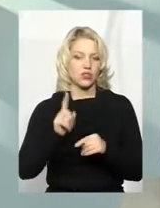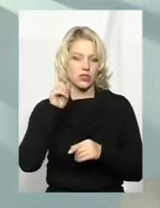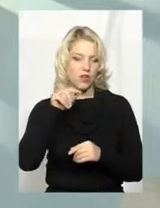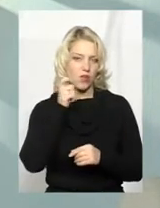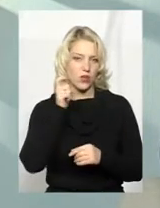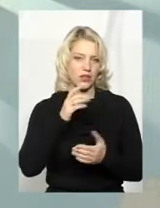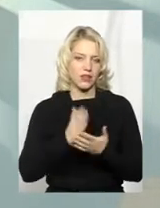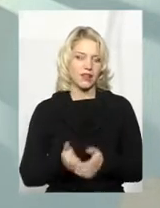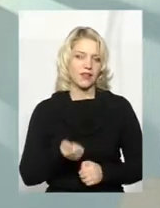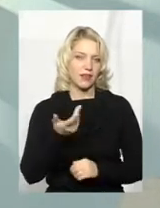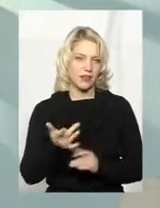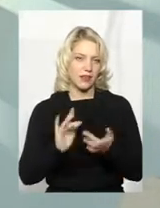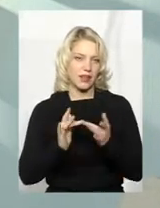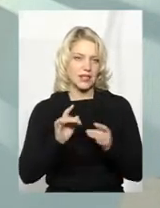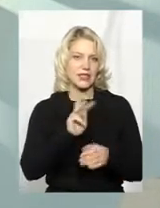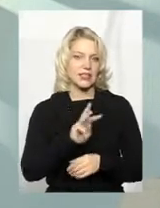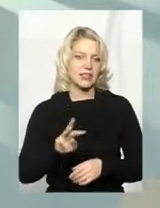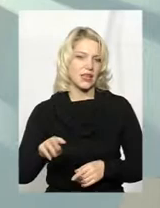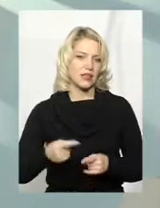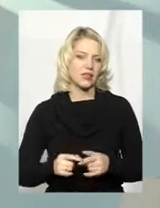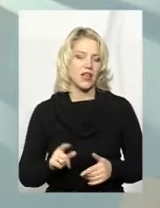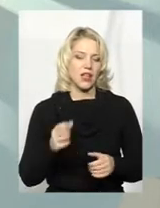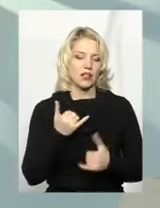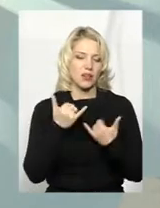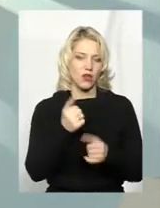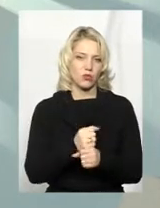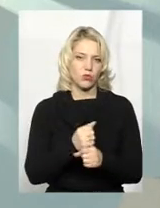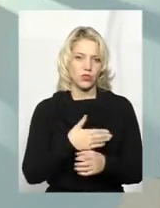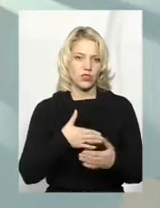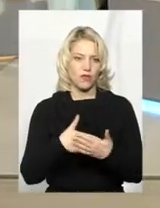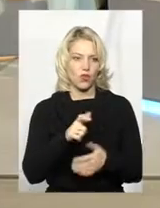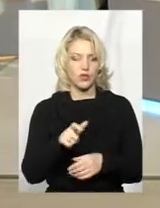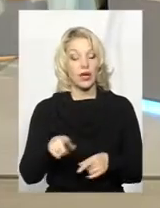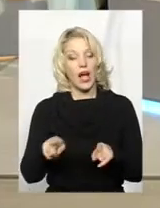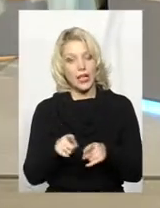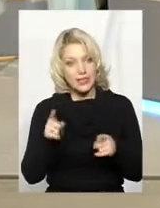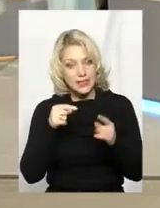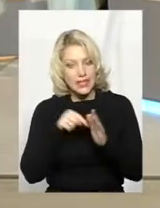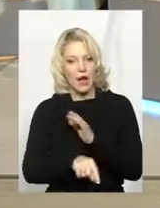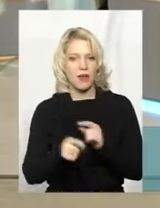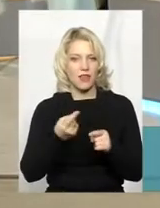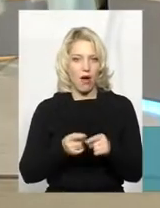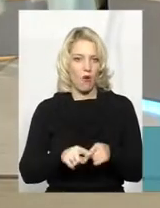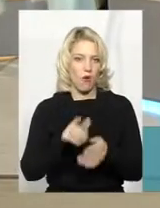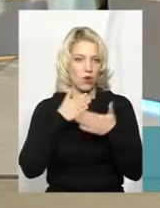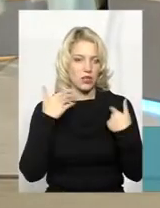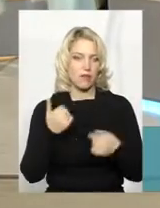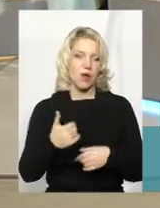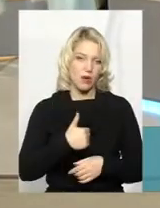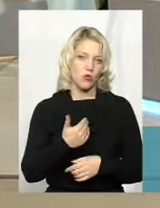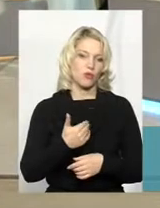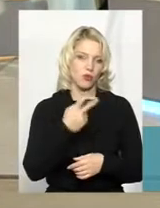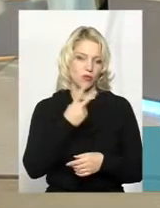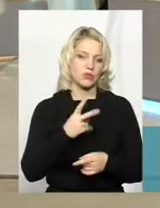є кілька сайтів для роботи з волонтерами, але саме такого немає. І тому подивимося, як це запрацює.